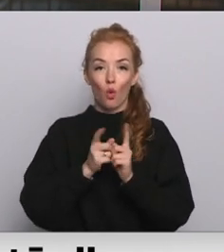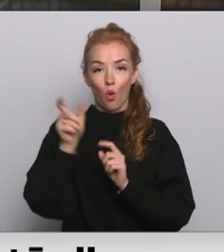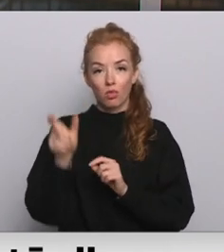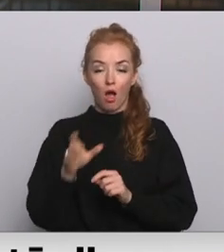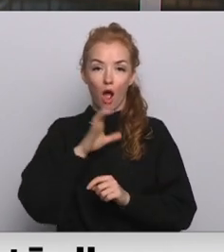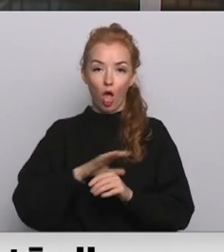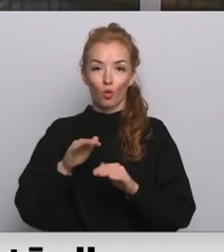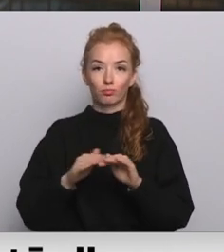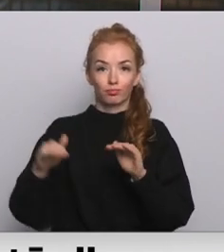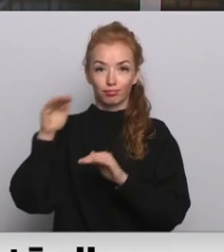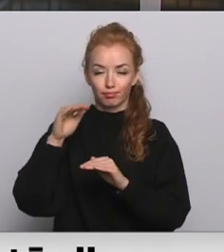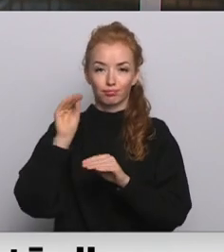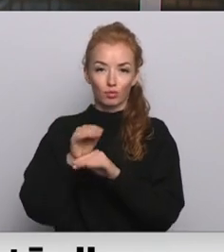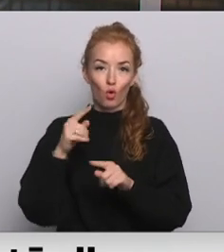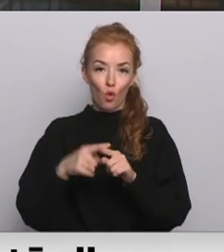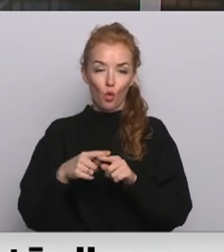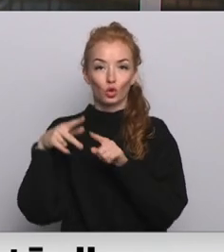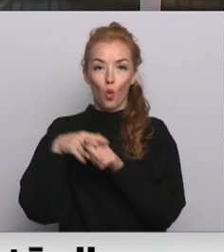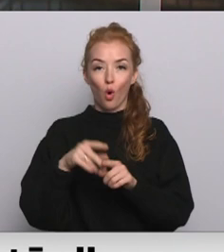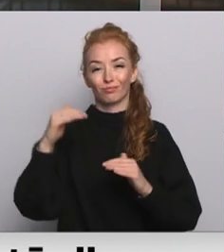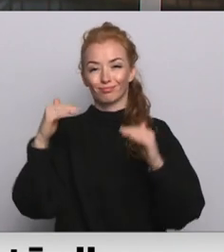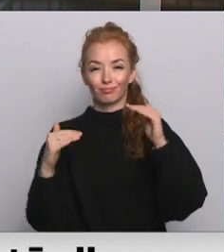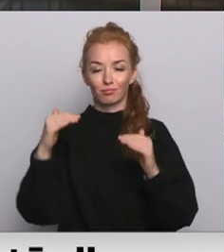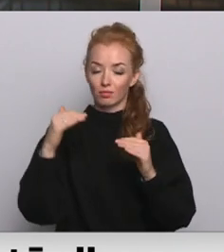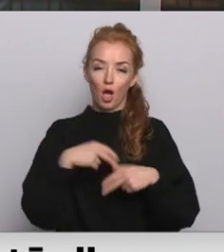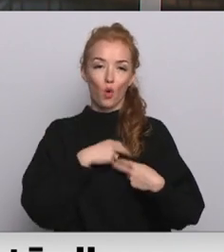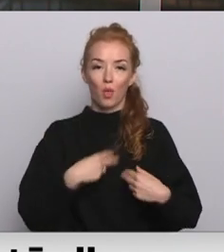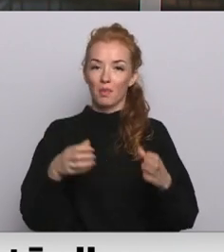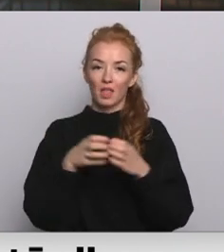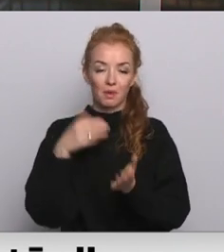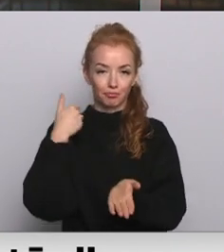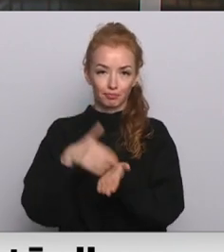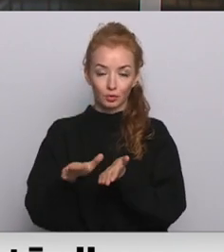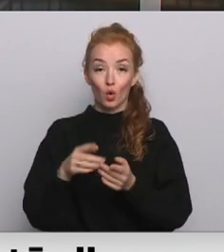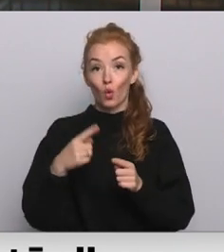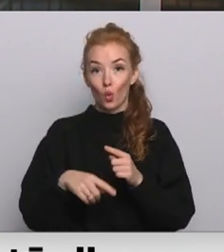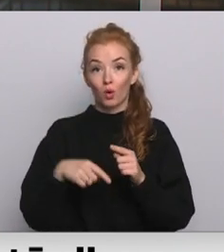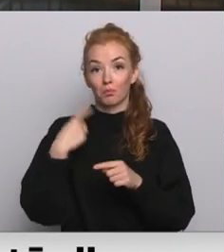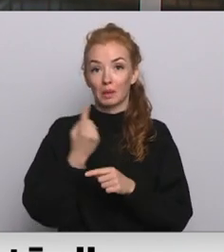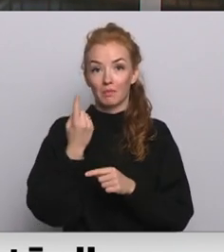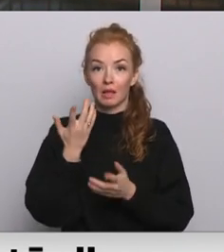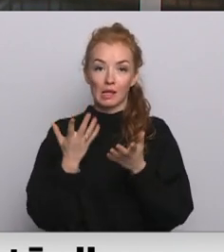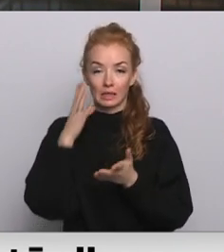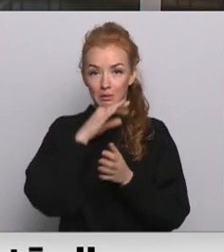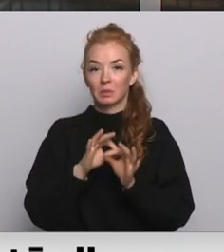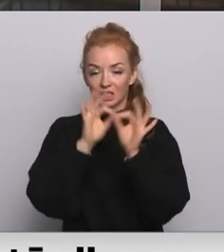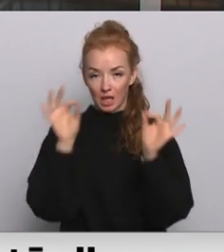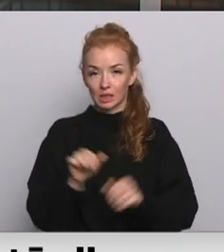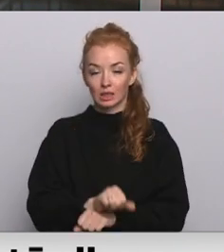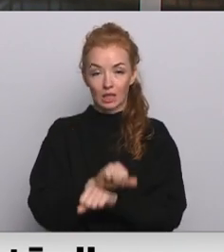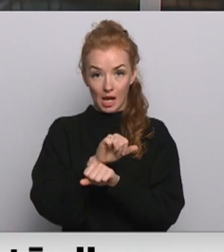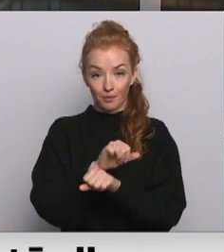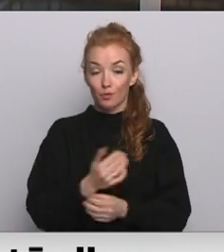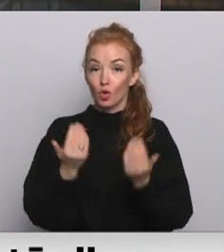un sloģu izlīdzināšanai arotbiedrību noraidīja, paliekot bija bestermiņa streika, kam jāsākas nākamnedēļ. Vai šodien kas mainījies?